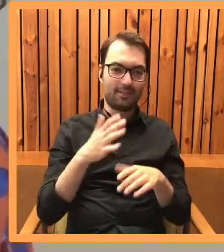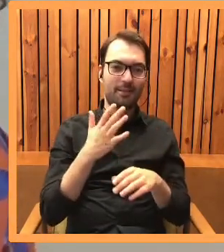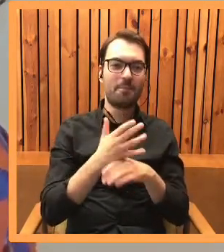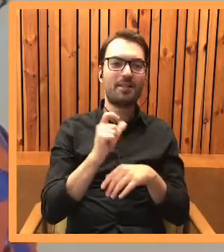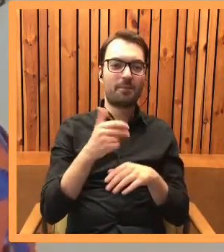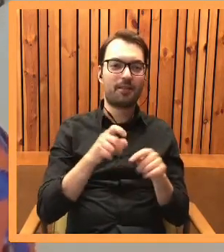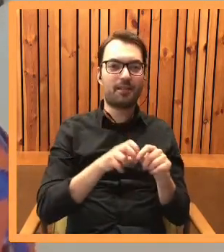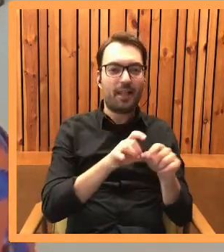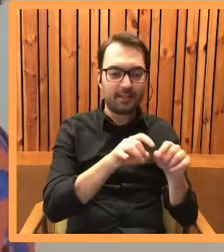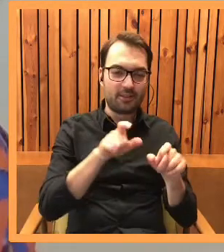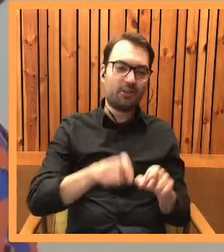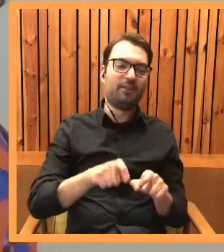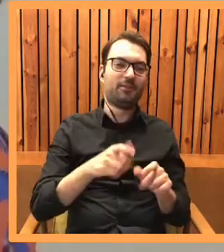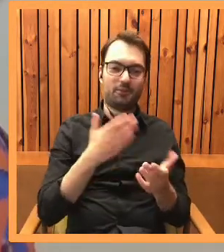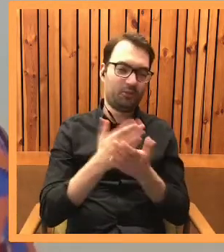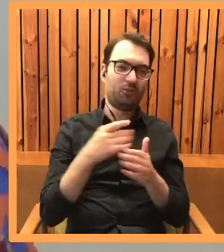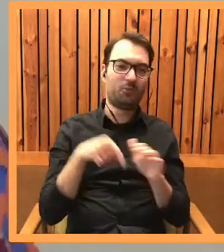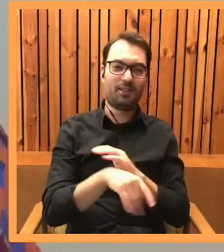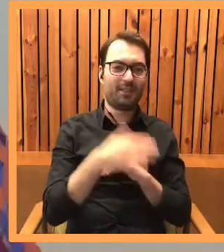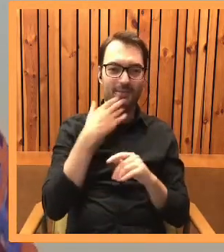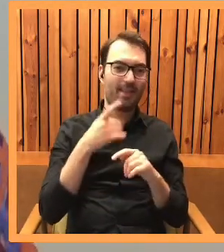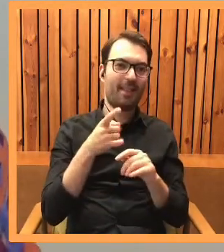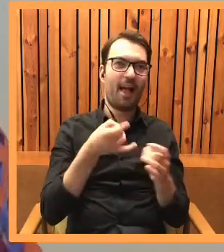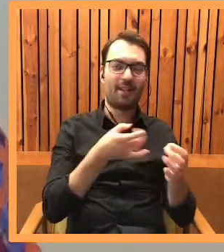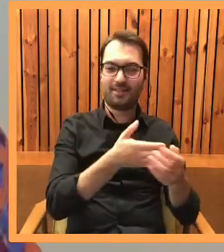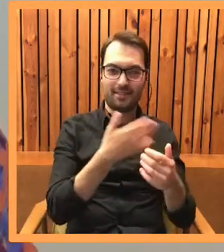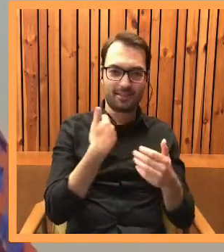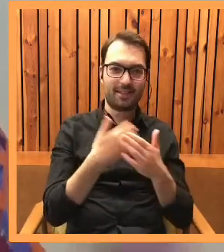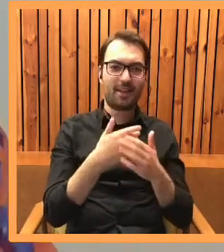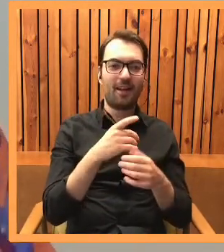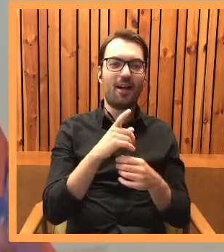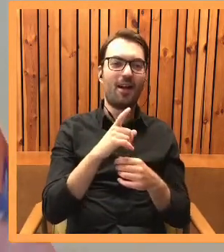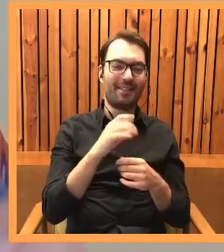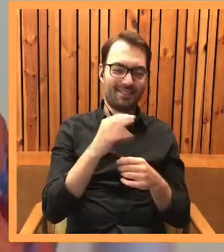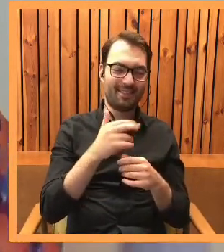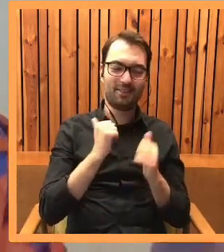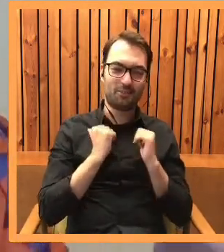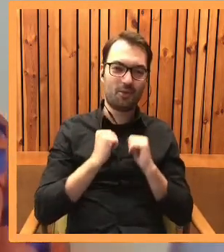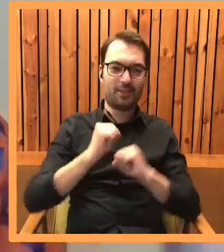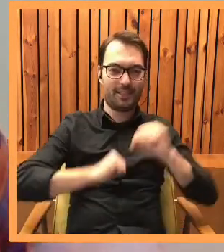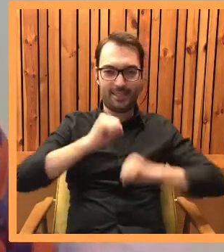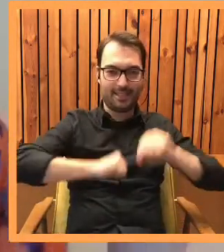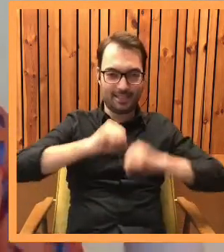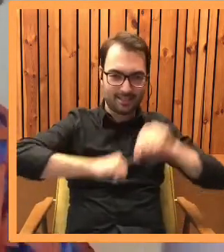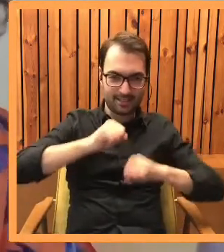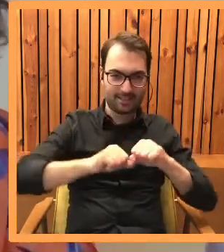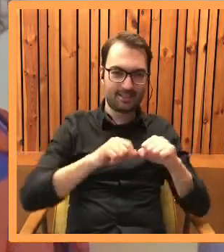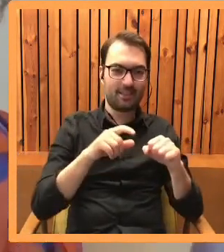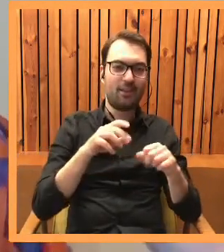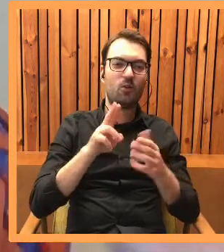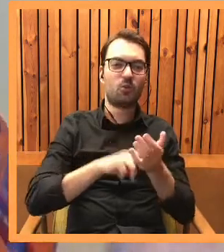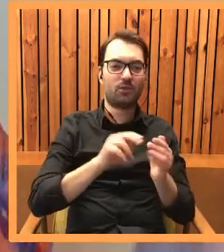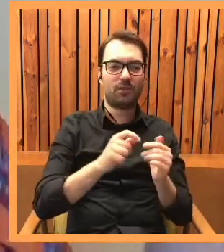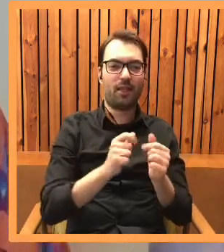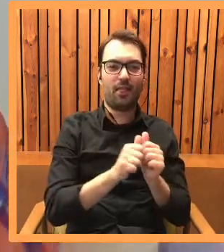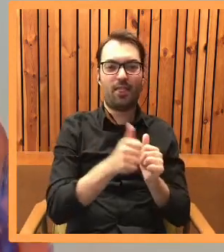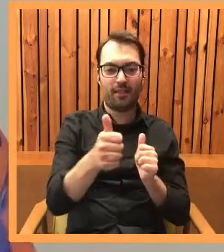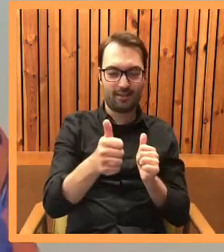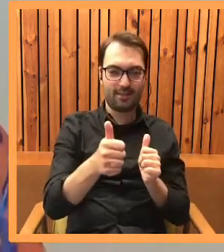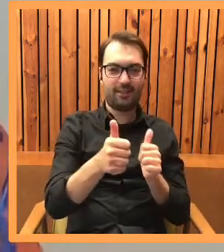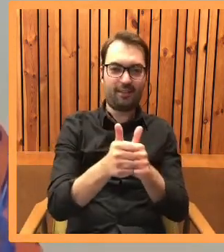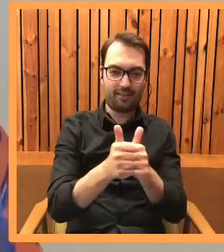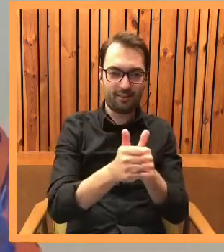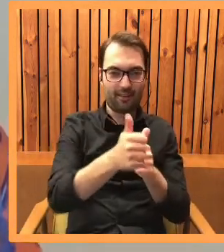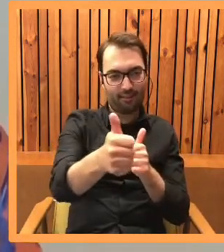i siada. To jest koniec jego ucieczki. Więc Piotruś spokojnie tak dopełzał, sushi się odsuwał, Piotruś za nim.